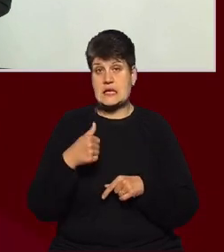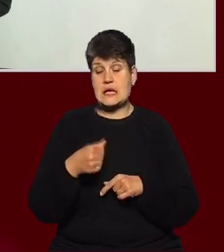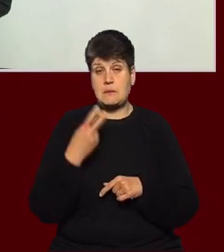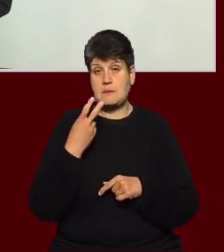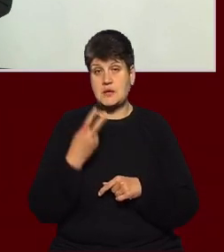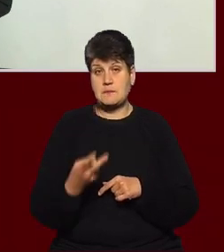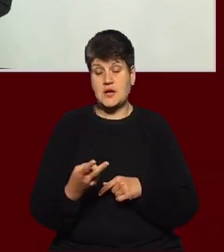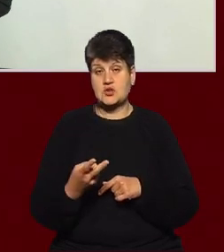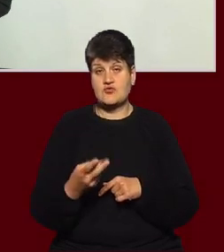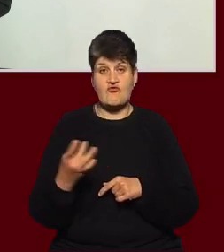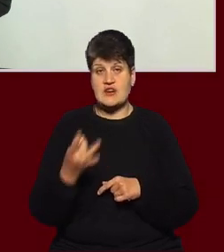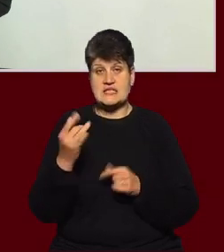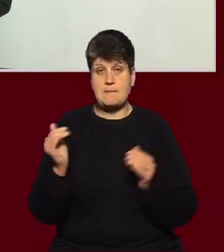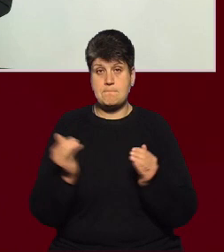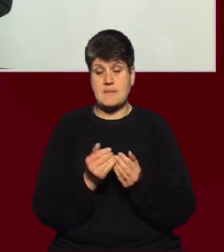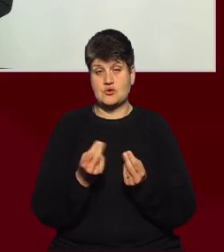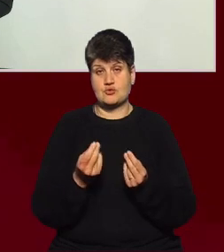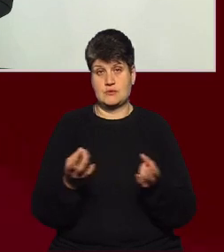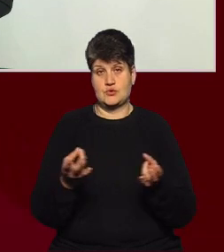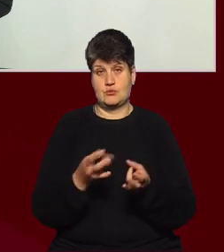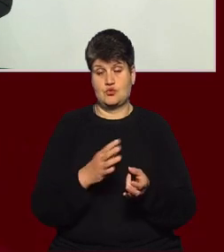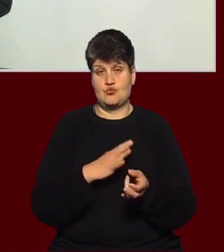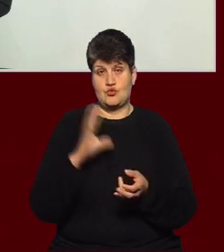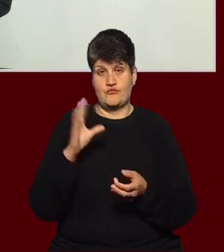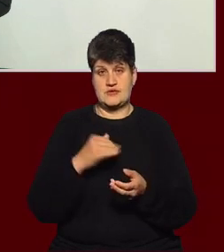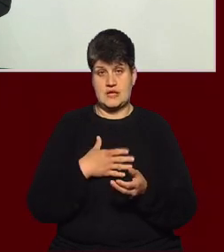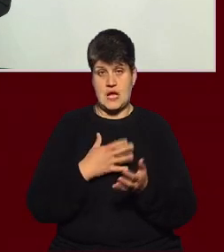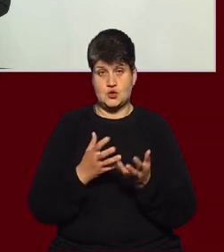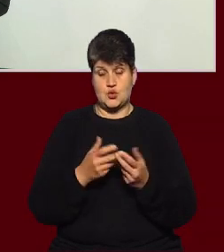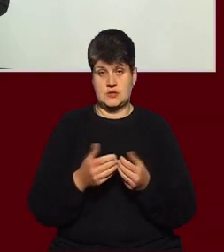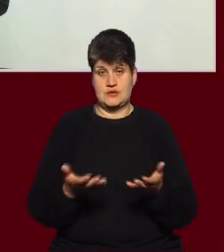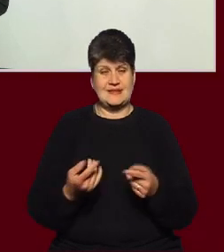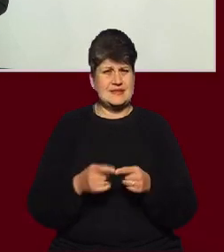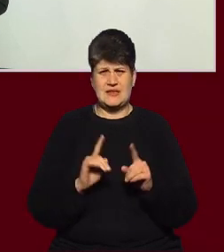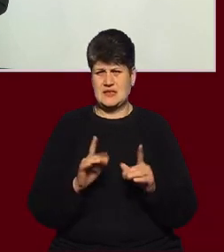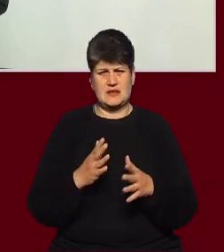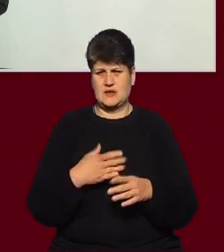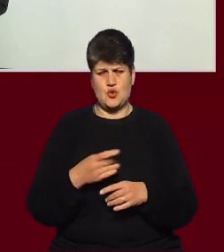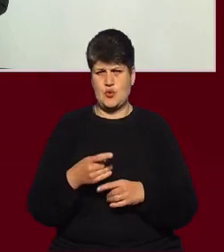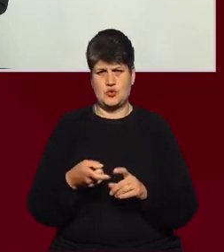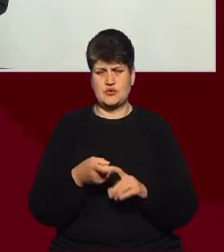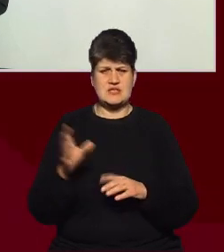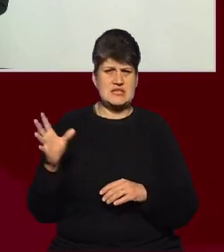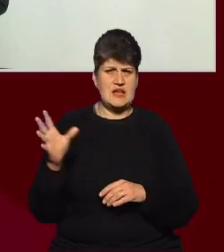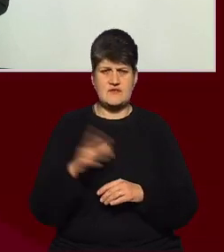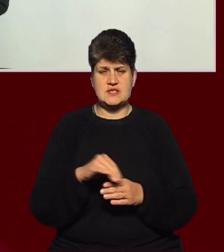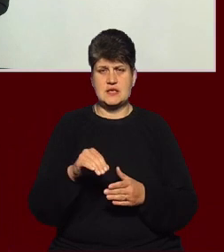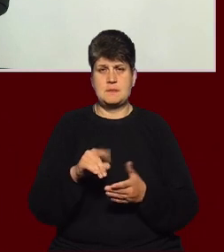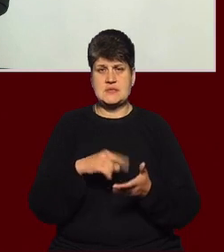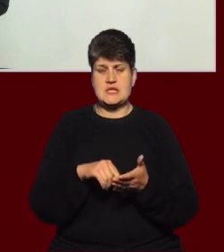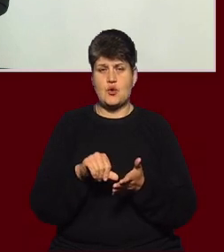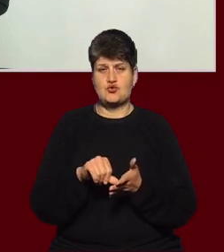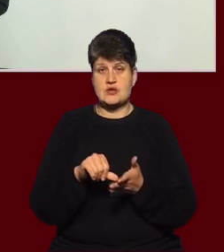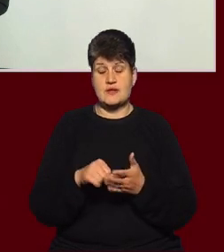в рази менше коштів, ніж потрібно було по всіх наших розрахунках. Це не тільки Тернополі стосується, це всі міста-учасники цього проєкту, вони зараз потерпають від того,